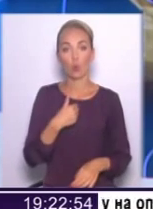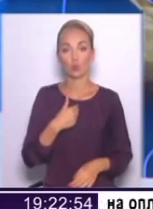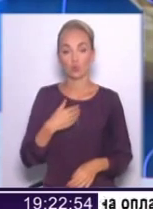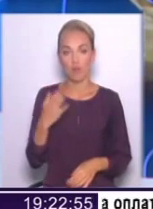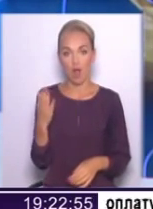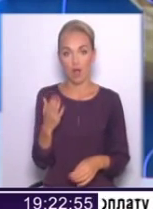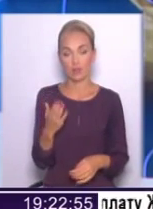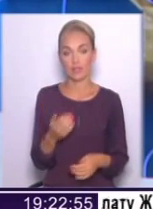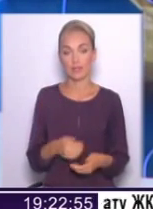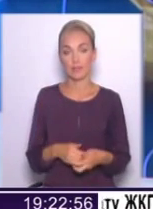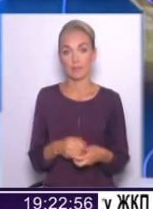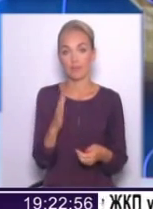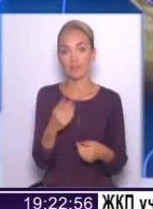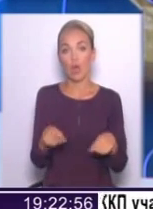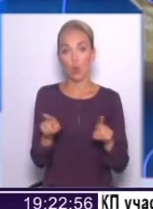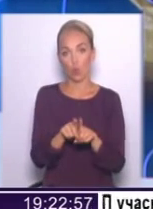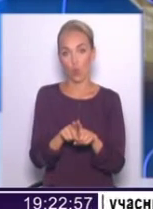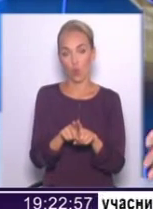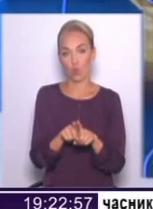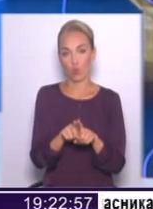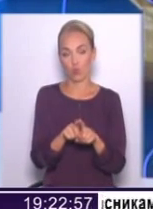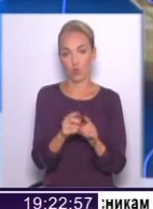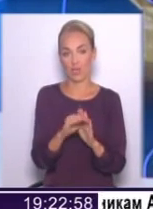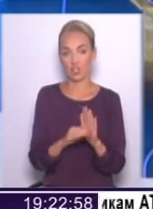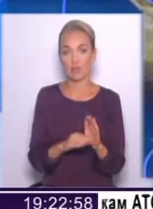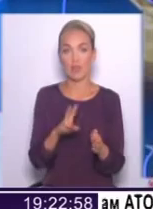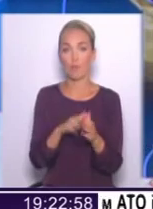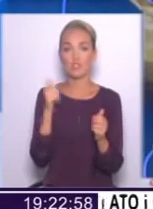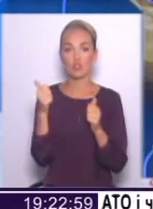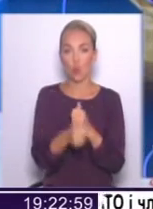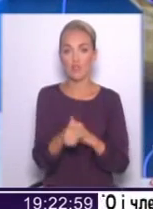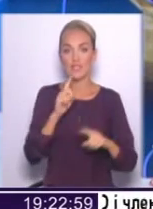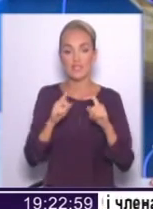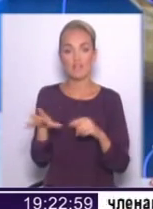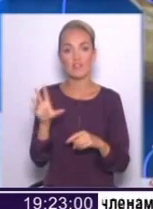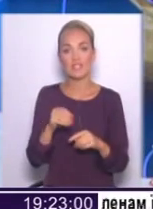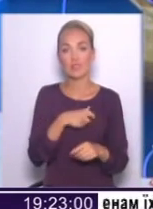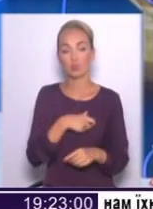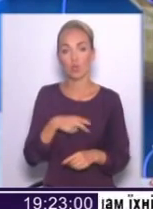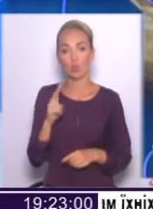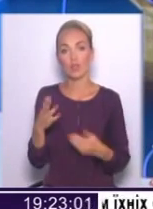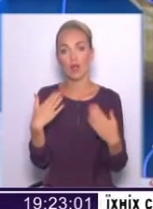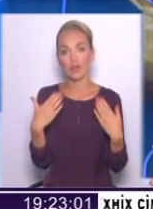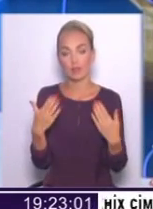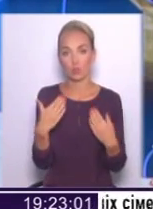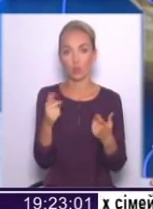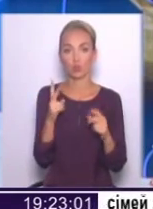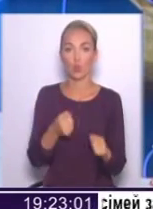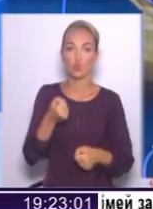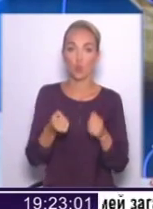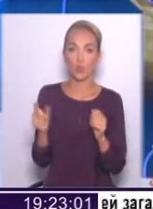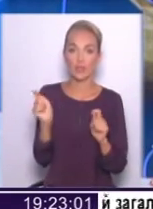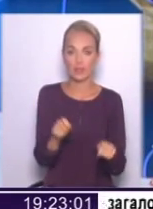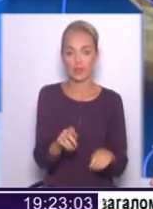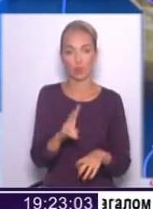ось в такому режимі? На позачергове засідання всі депутати, хто на канікулах, хто в украгах, хтось доїде, хтось не